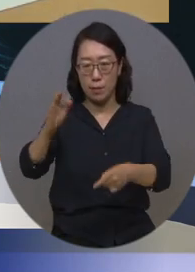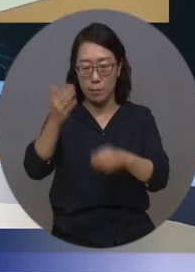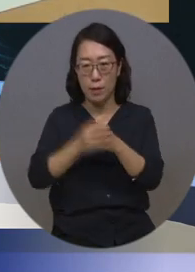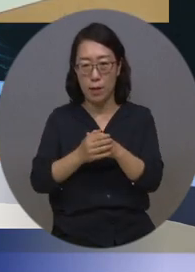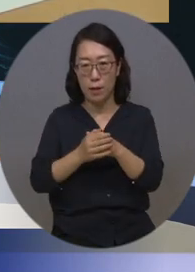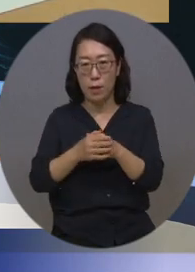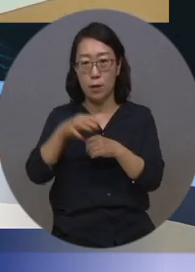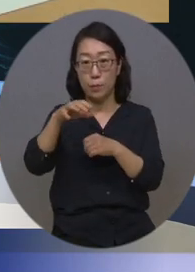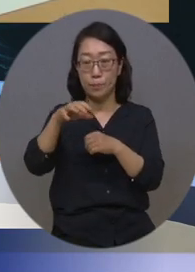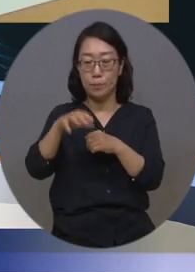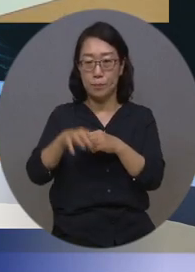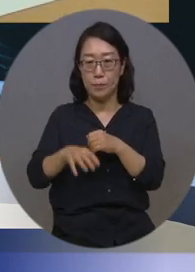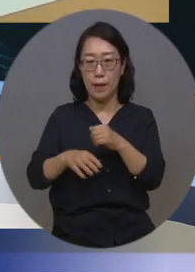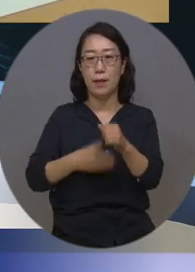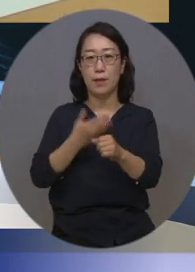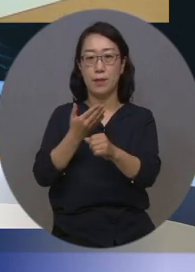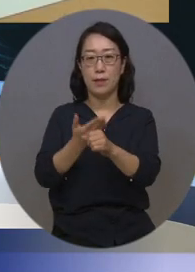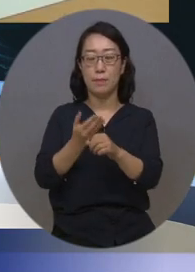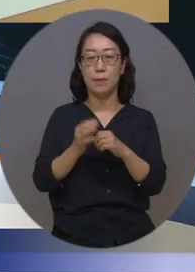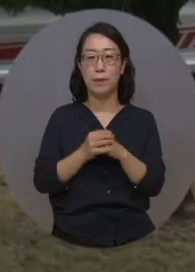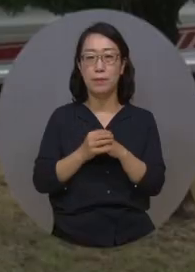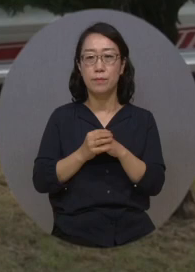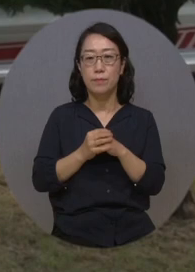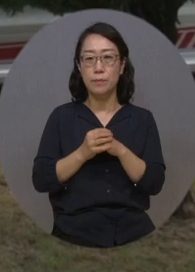현장에 이윤희 기자가 다녀왔습니다.